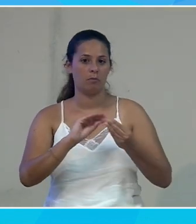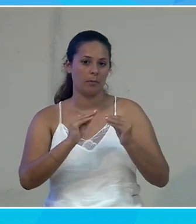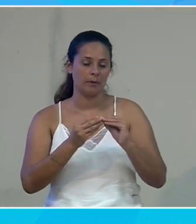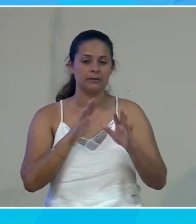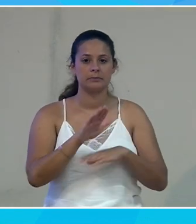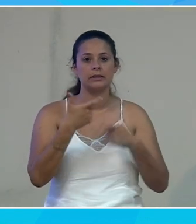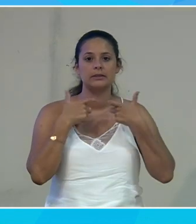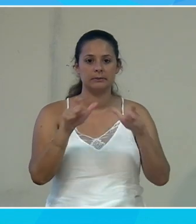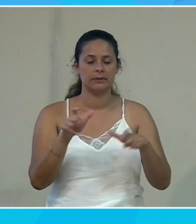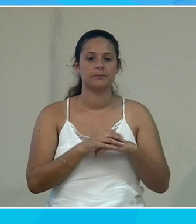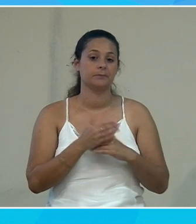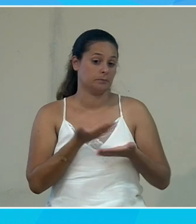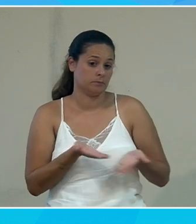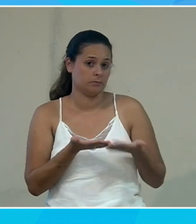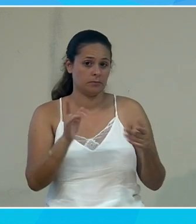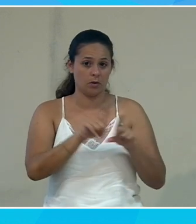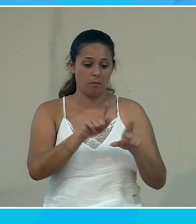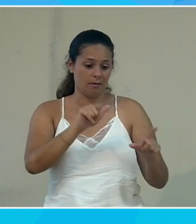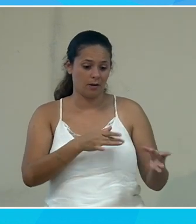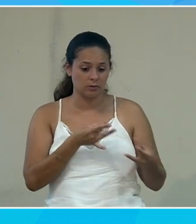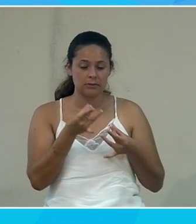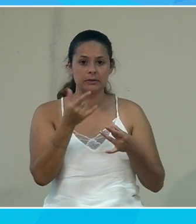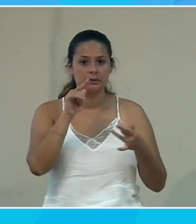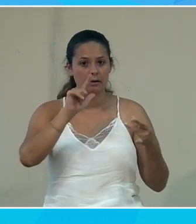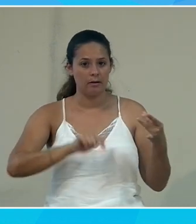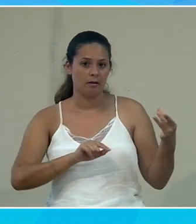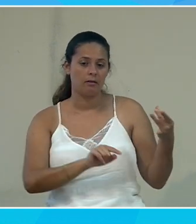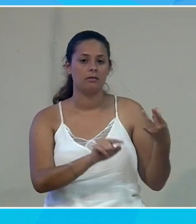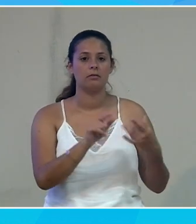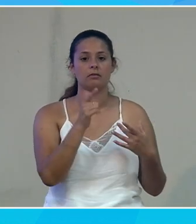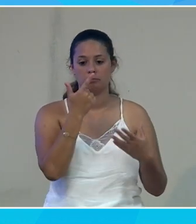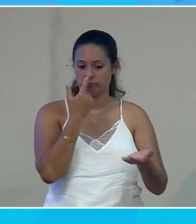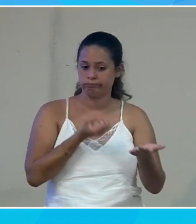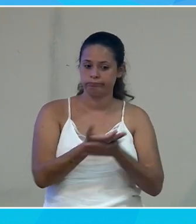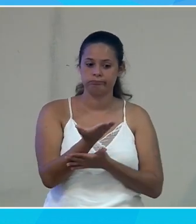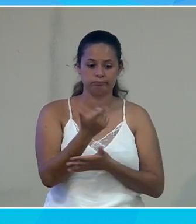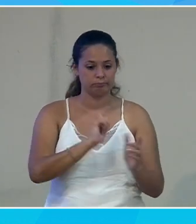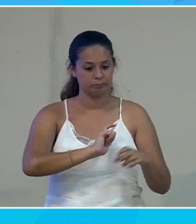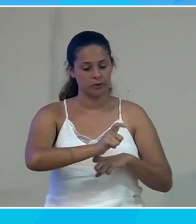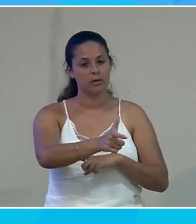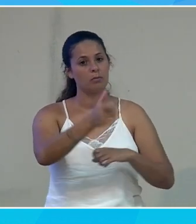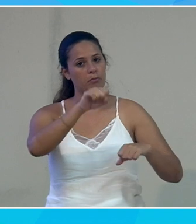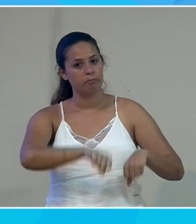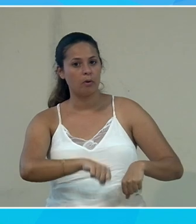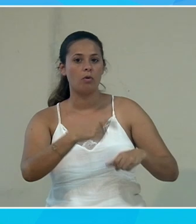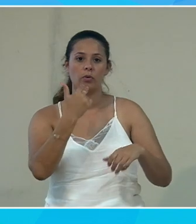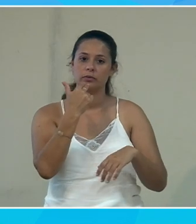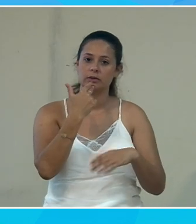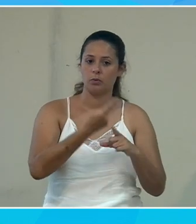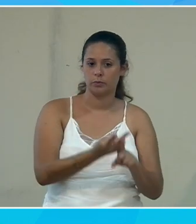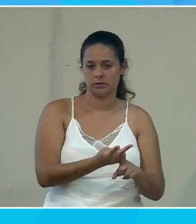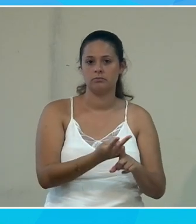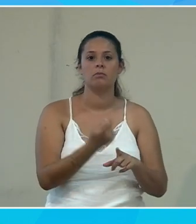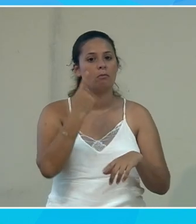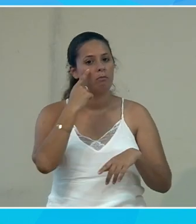'accessibilité il faut simplement qu'il ait une sensibilité ou qu'on lui ait indiqué que dans son process il devait systématiquement utiliser l'outil